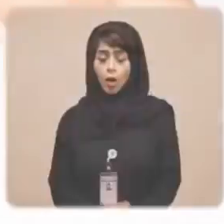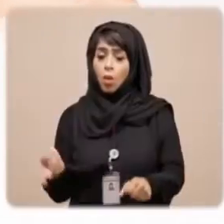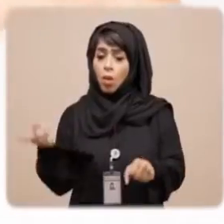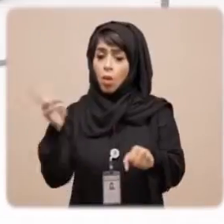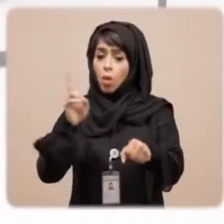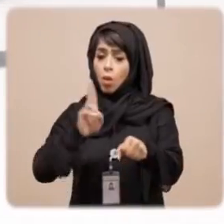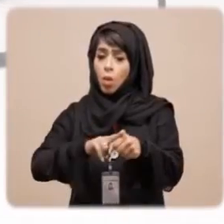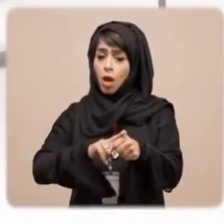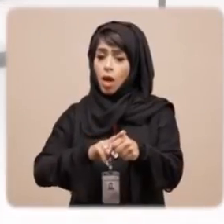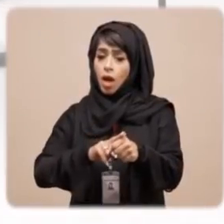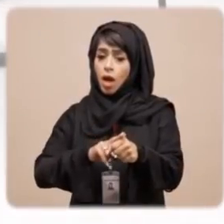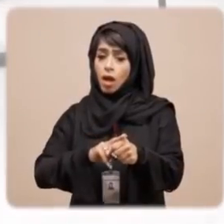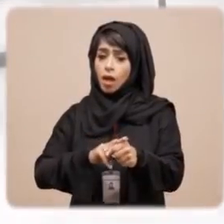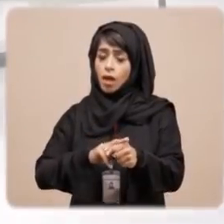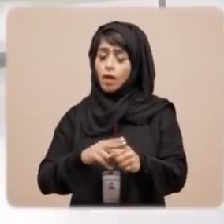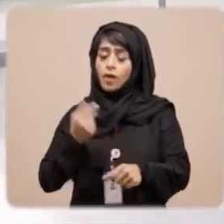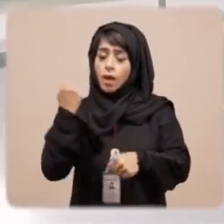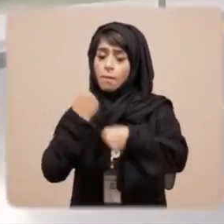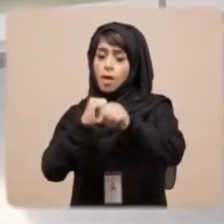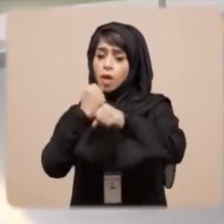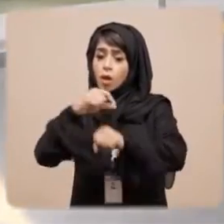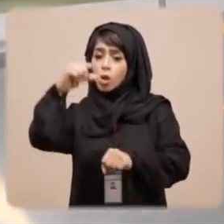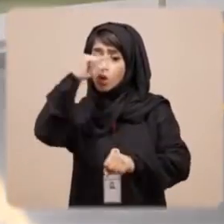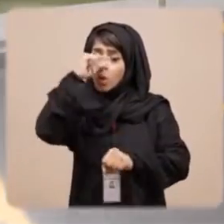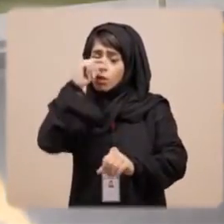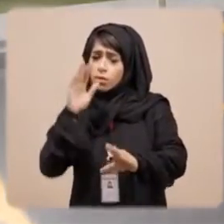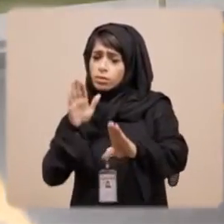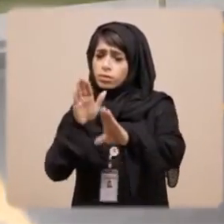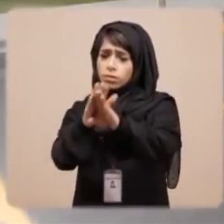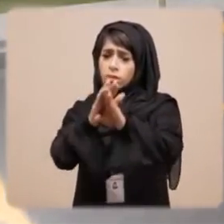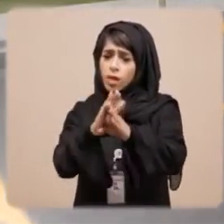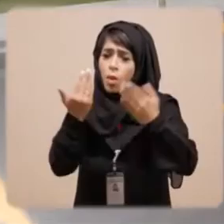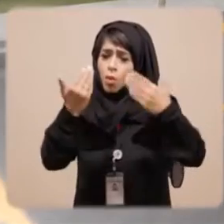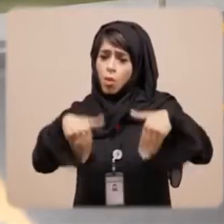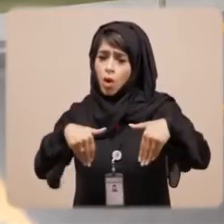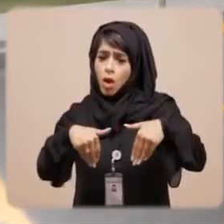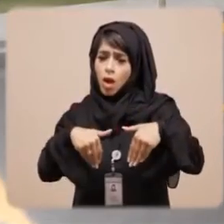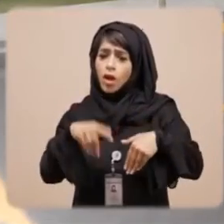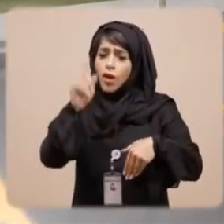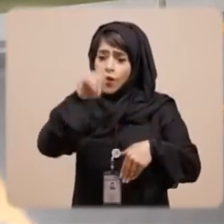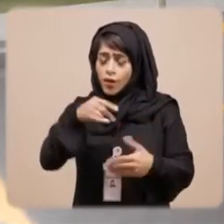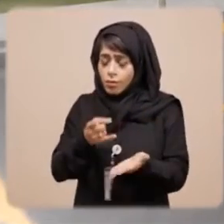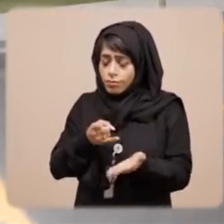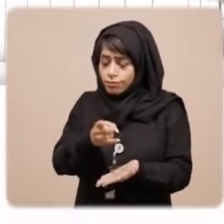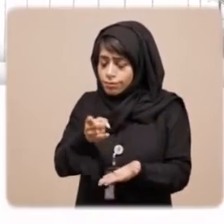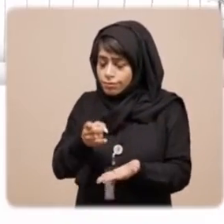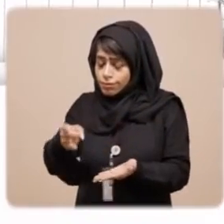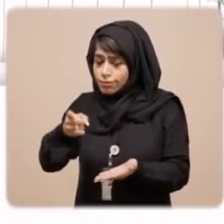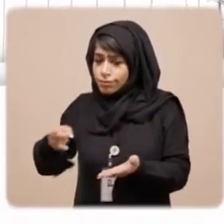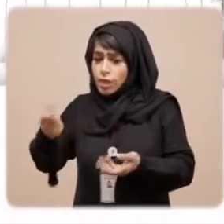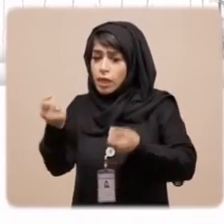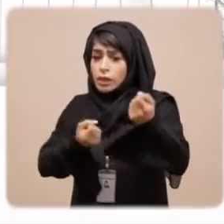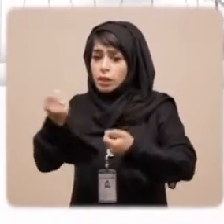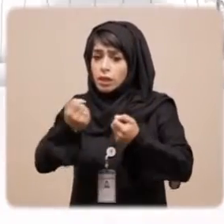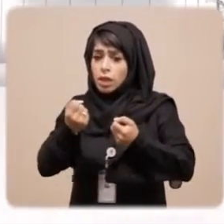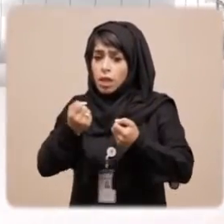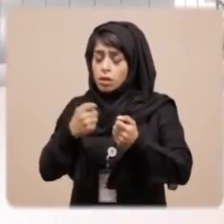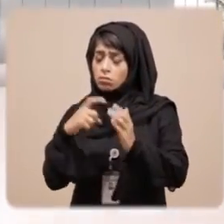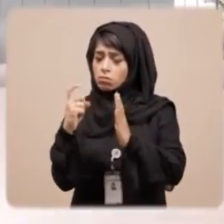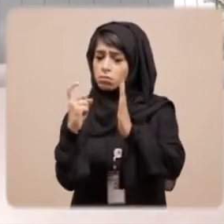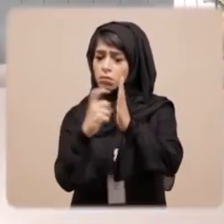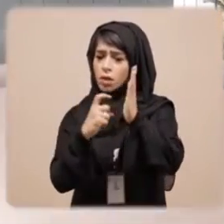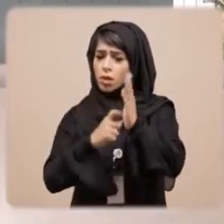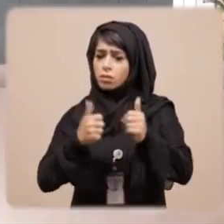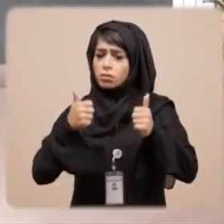كما تسعى بلدية دبي لأسعاد متعامليها من ذوي الاعاقة فقد خصصت لهم مواقف وفقاً لأفضل